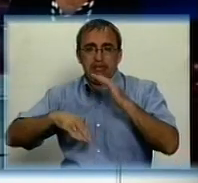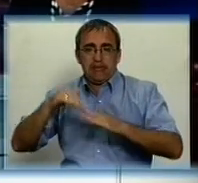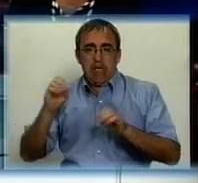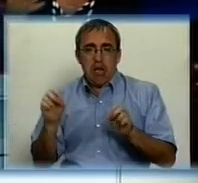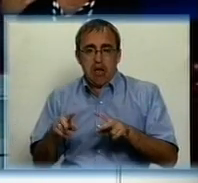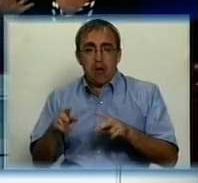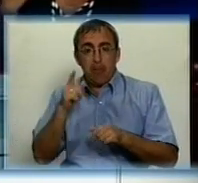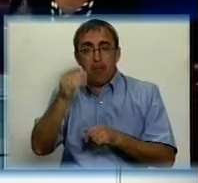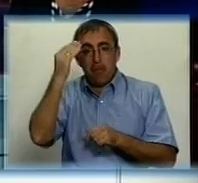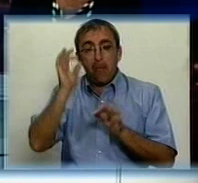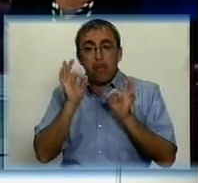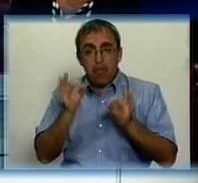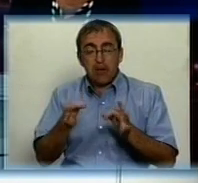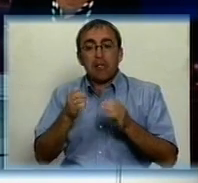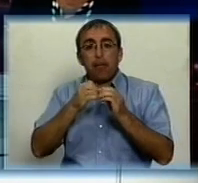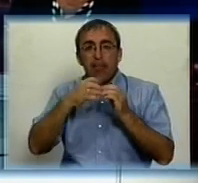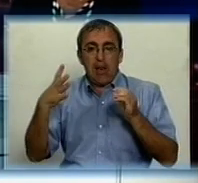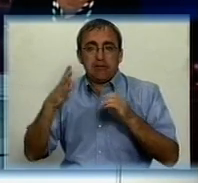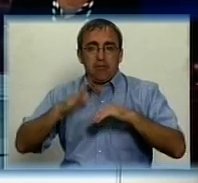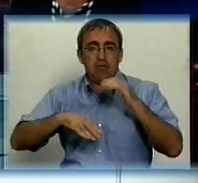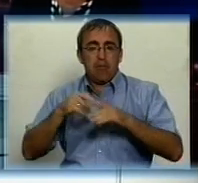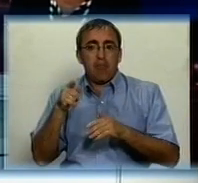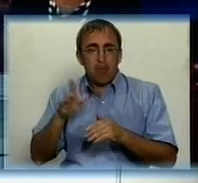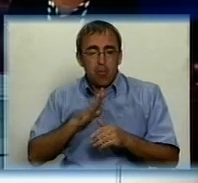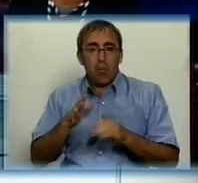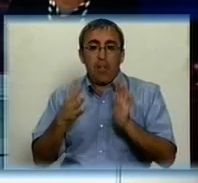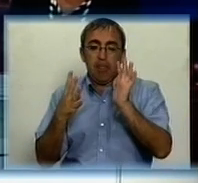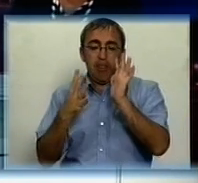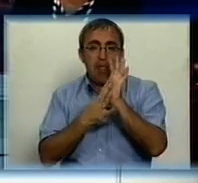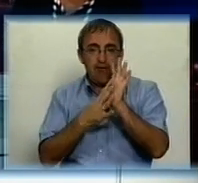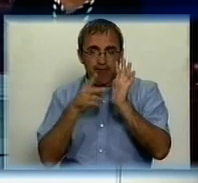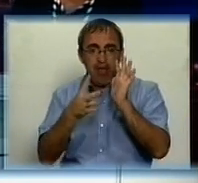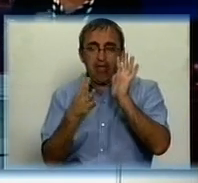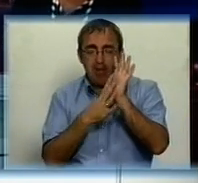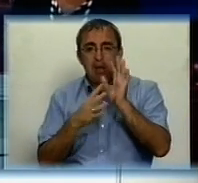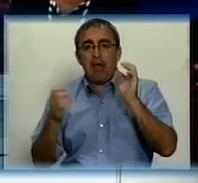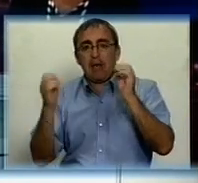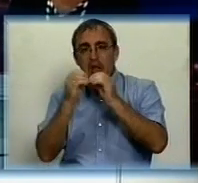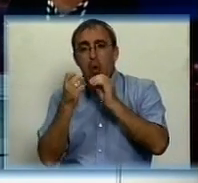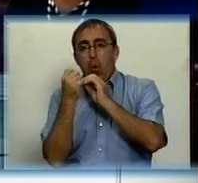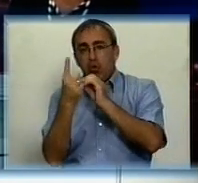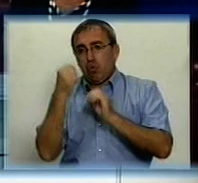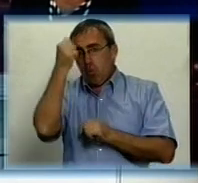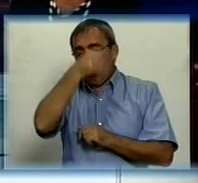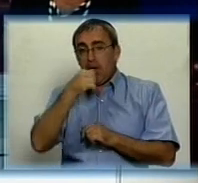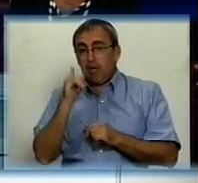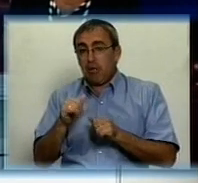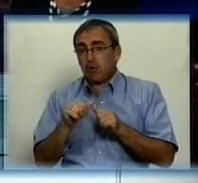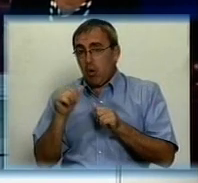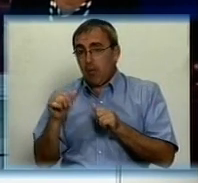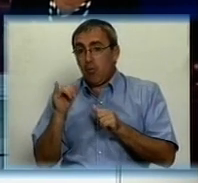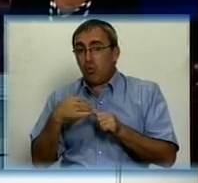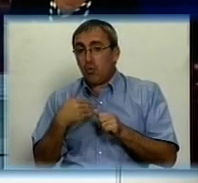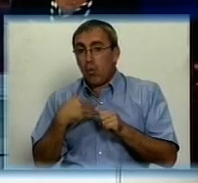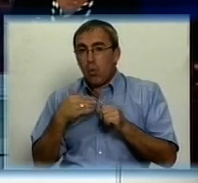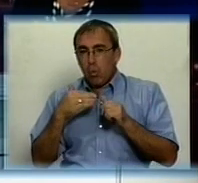Маєте рацію, правильно, 15 спеціальностей. Нічого страшного, так було і в 9-му, повірте, і в 10-му, і в 11-му році. І, зокрема, до речі, хочу